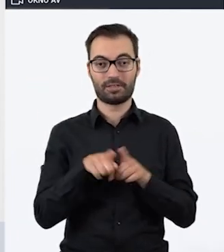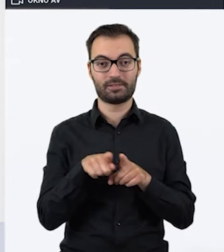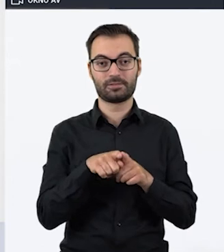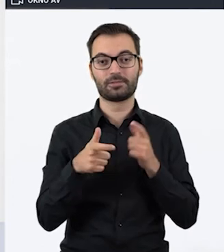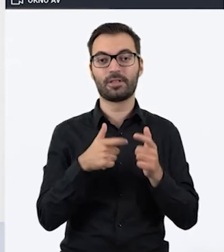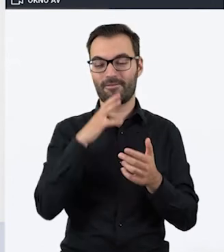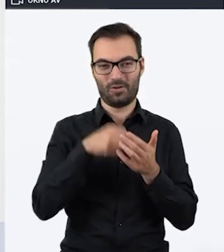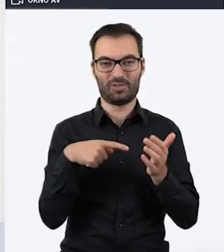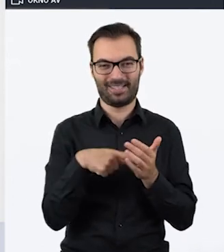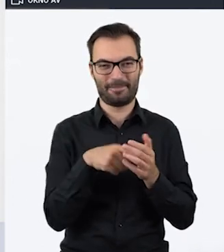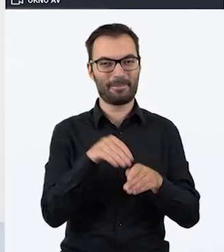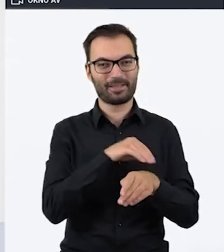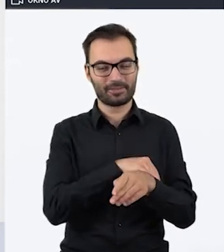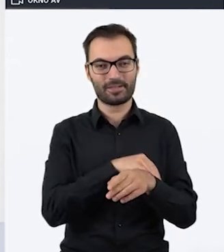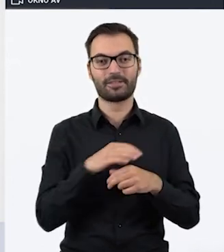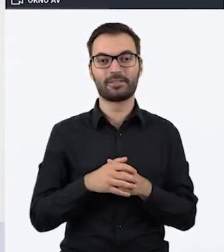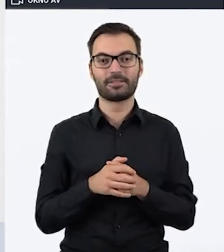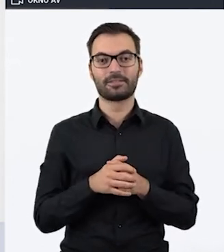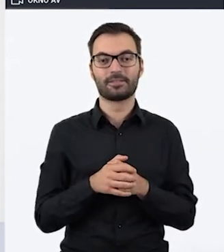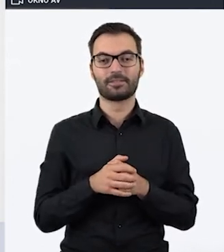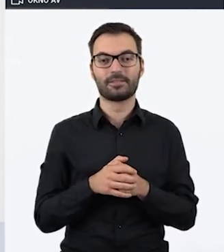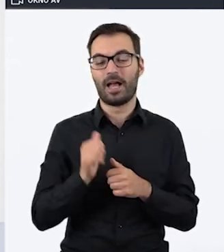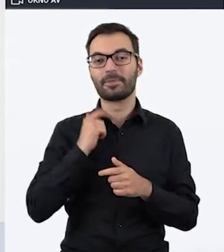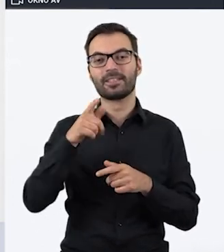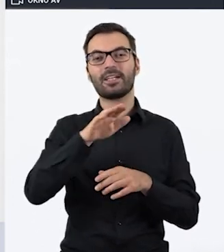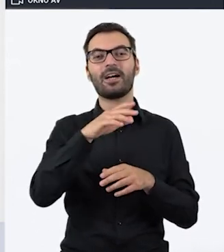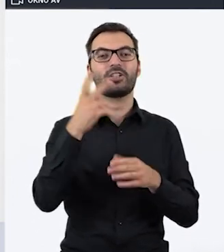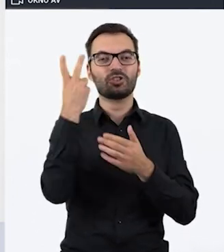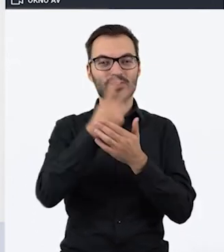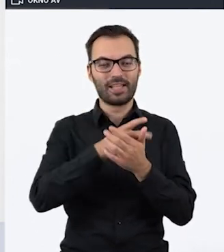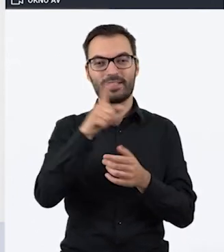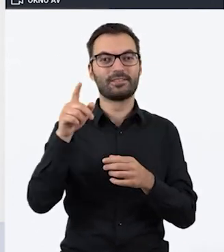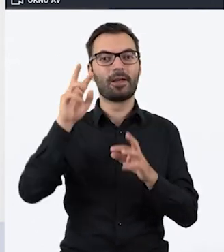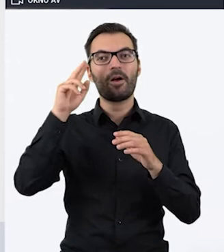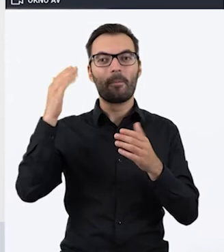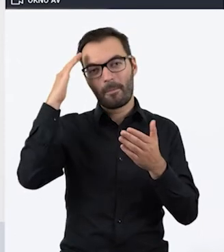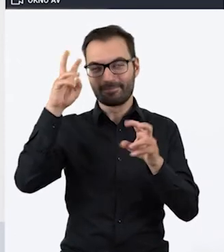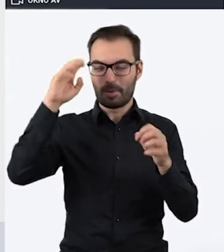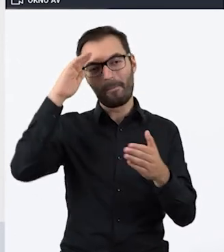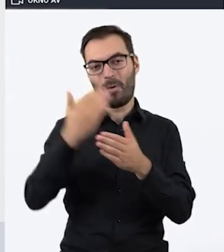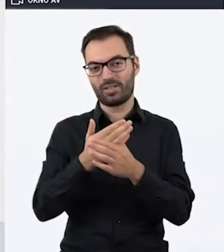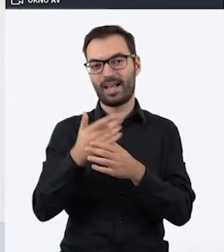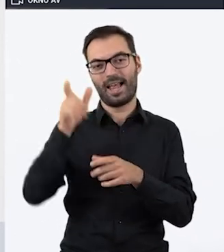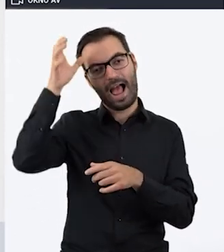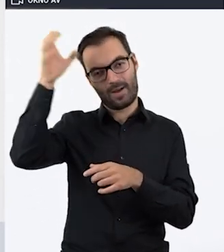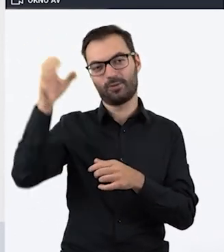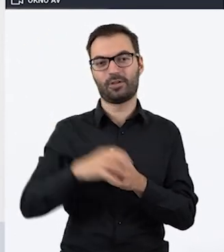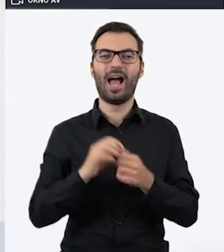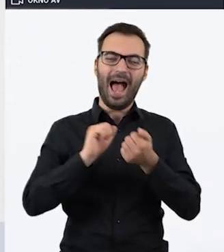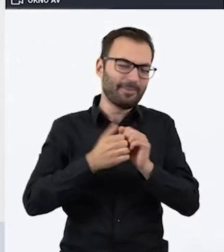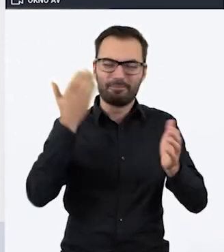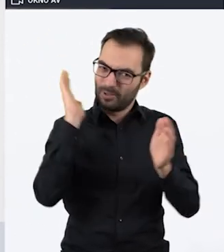zapoznać czytelników i czytelniczki z pisarzem lub pisarką. A może po prostu